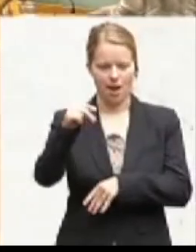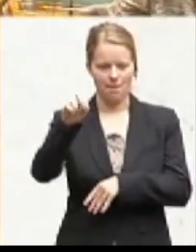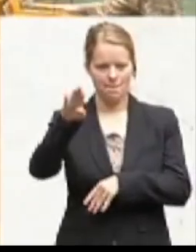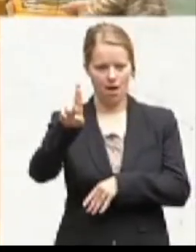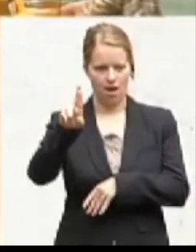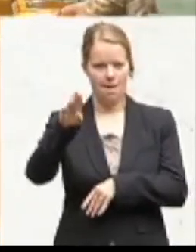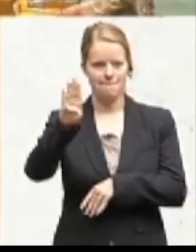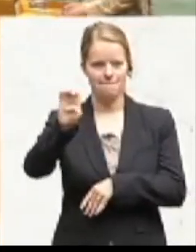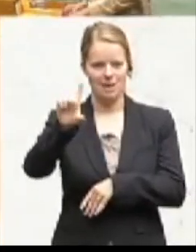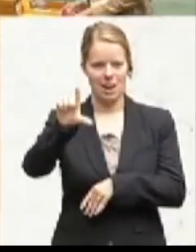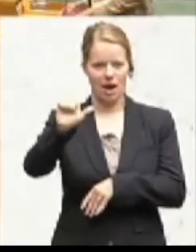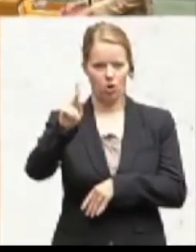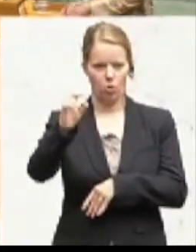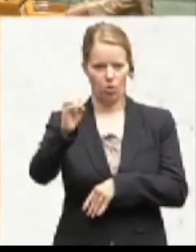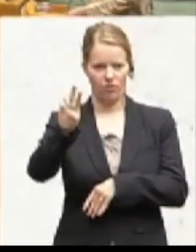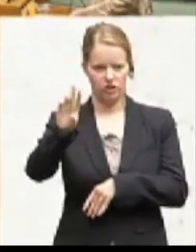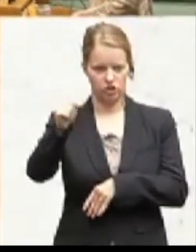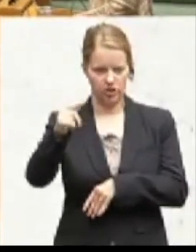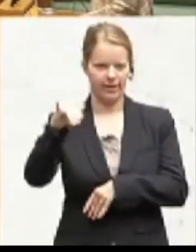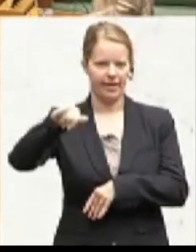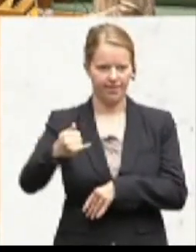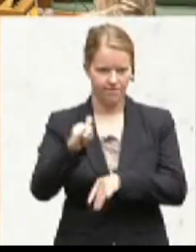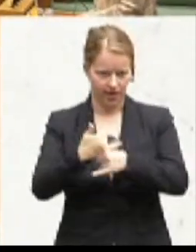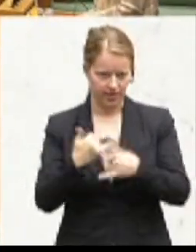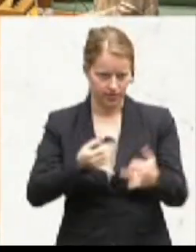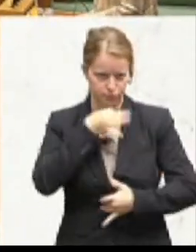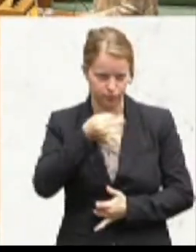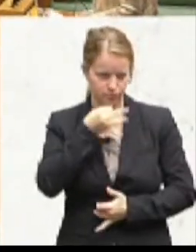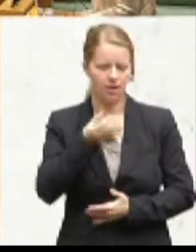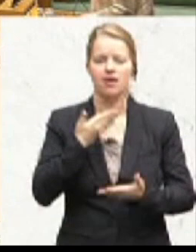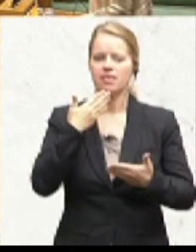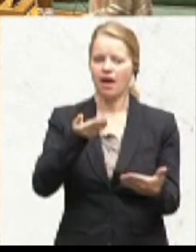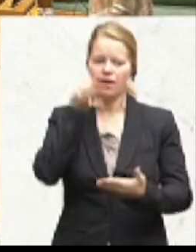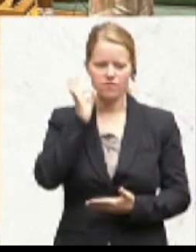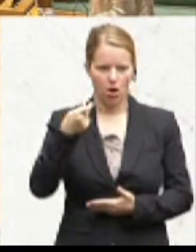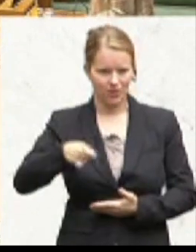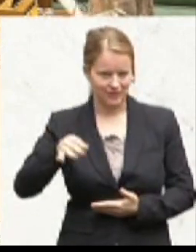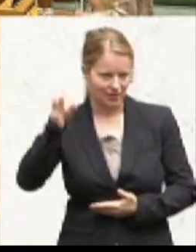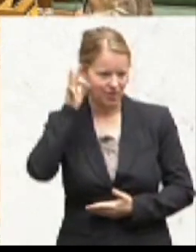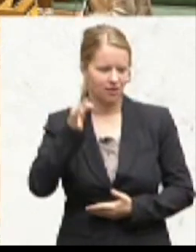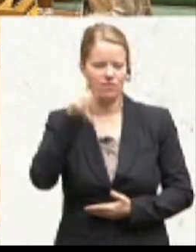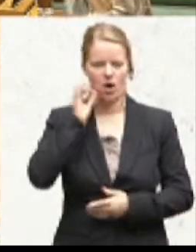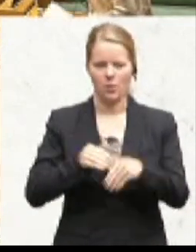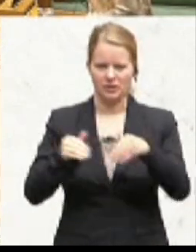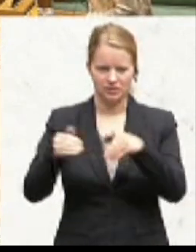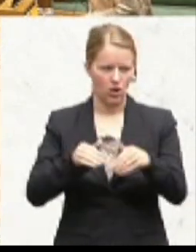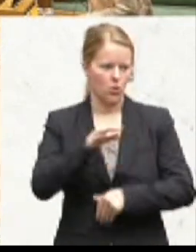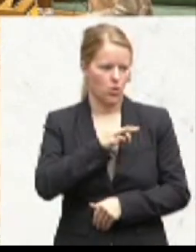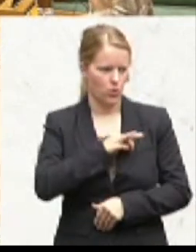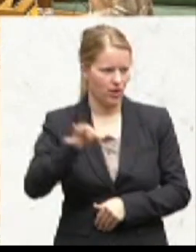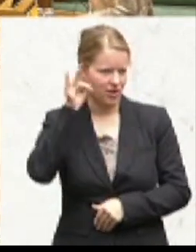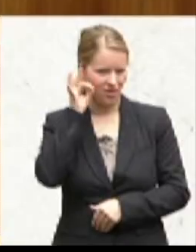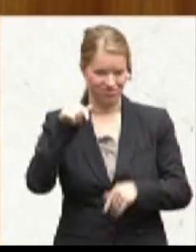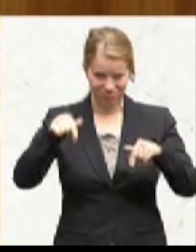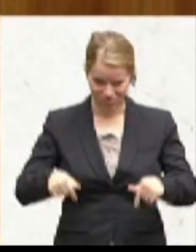Dagmar Belakowitsch, Jenewein, die Gesundheitssprecherin der FPÖ, ist nun an Bord. Es ist eine etwas beschämende Diskussion, die wir hier